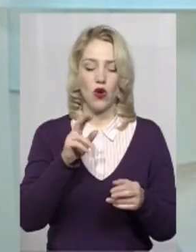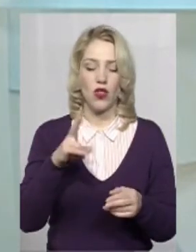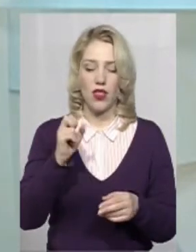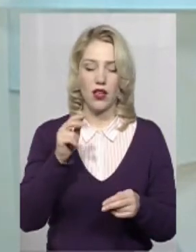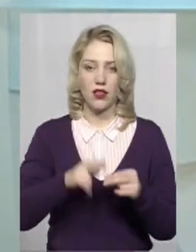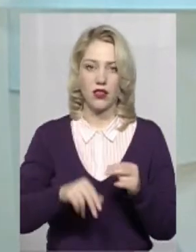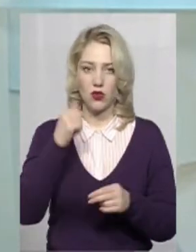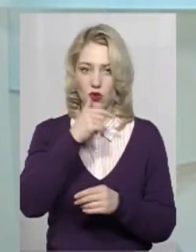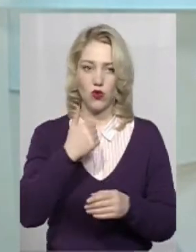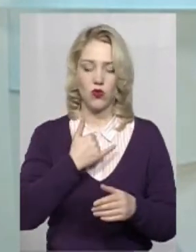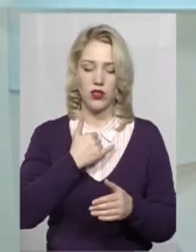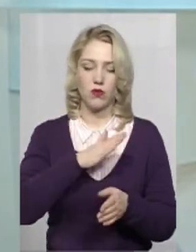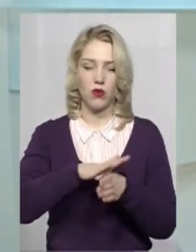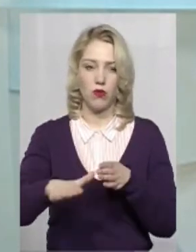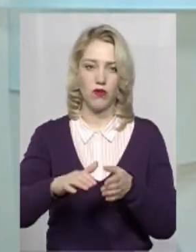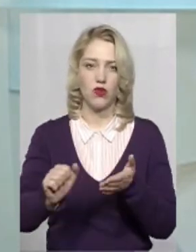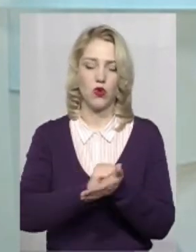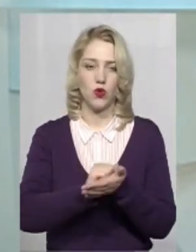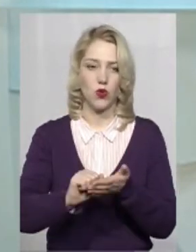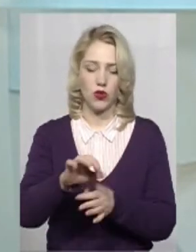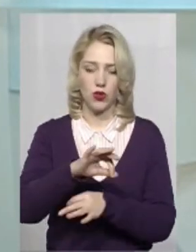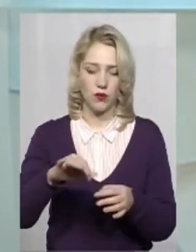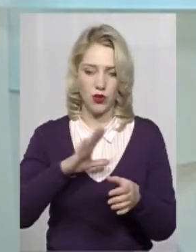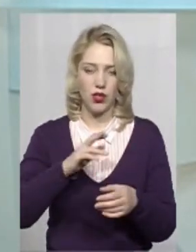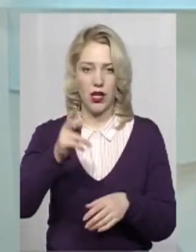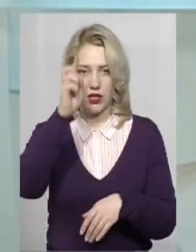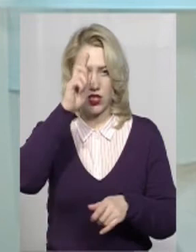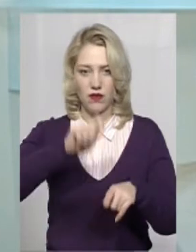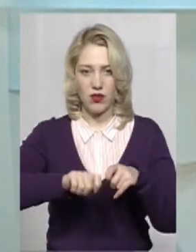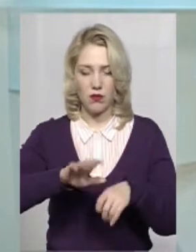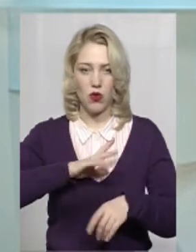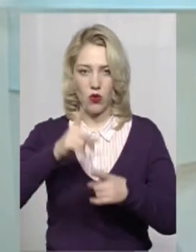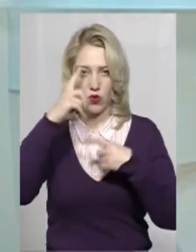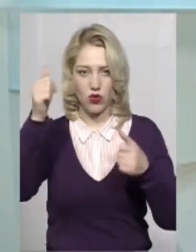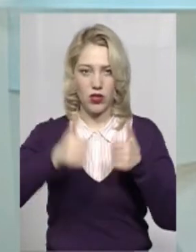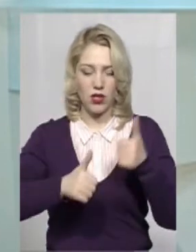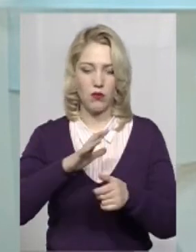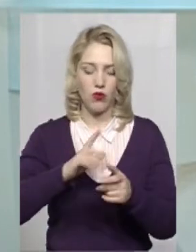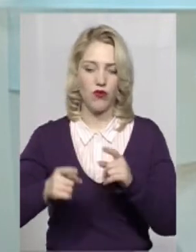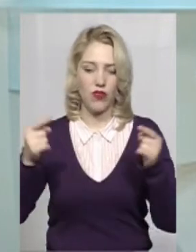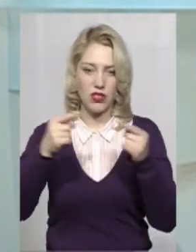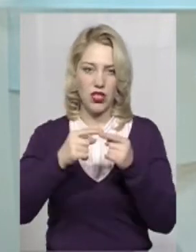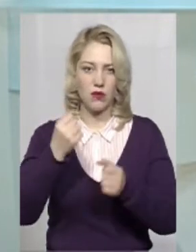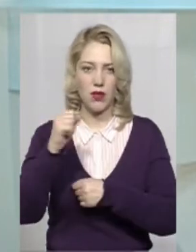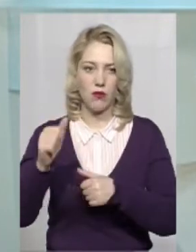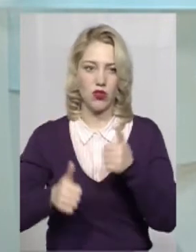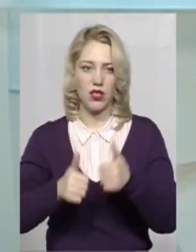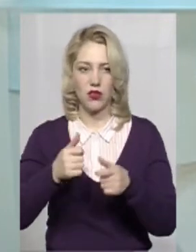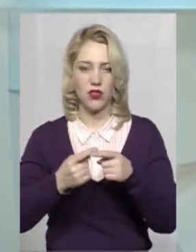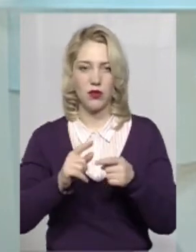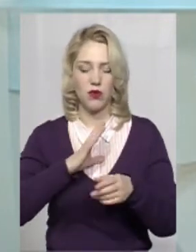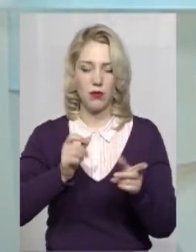нас була повністю виготовлена проєктно-коншторсна документація про одягну державну експертизу, оголошений тендер і визначений переможець тендеру. Це